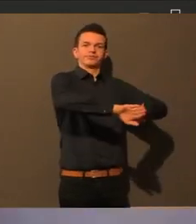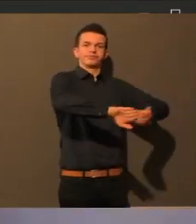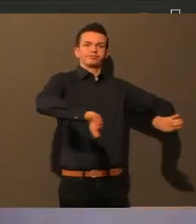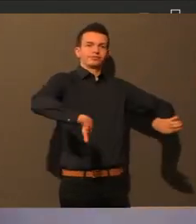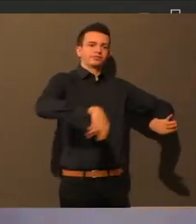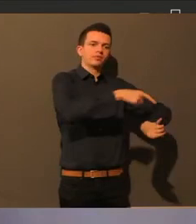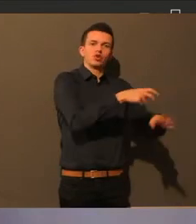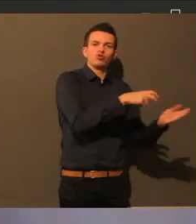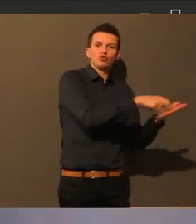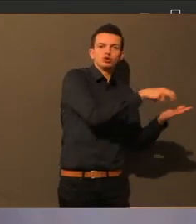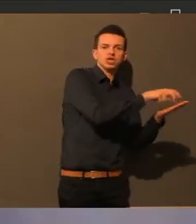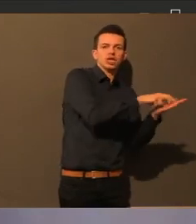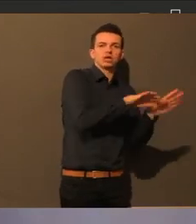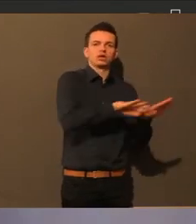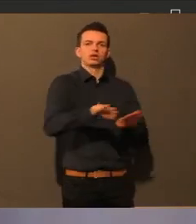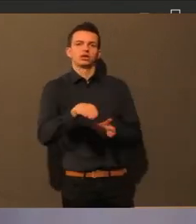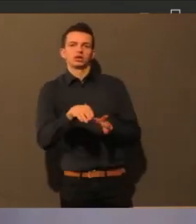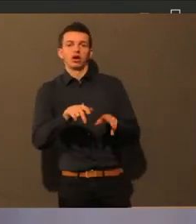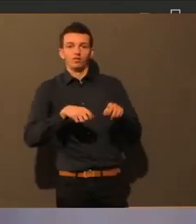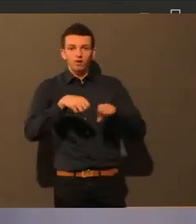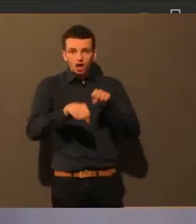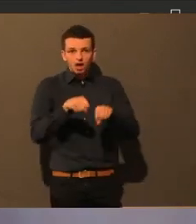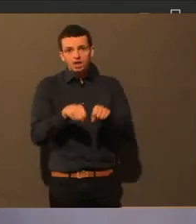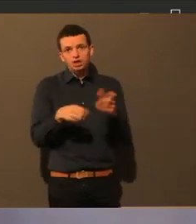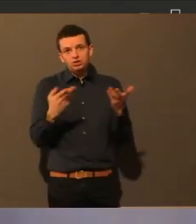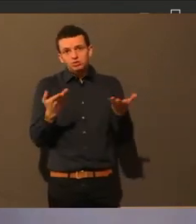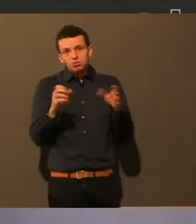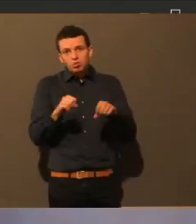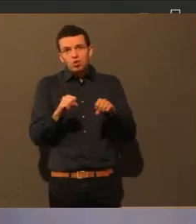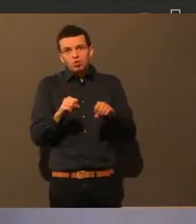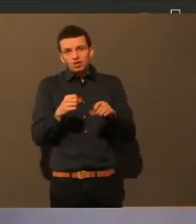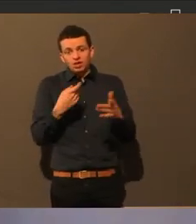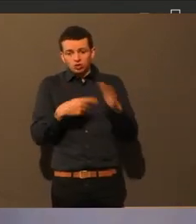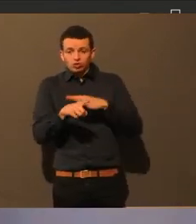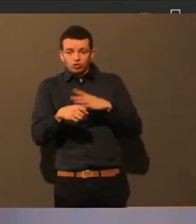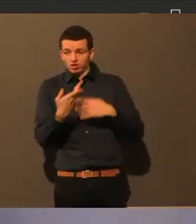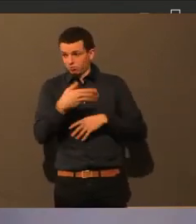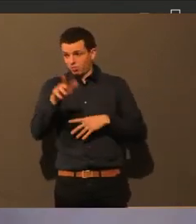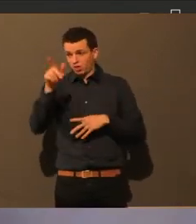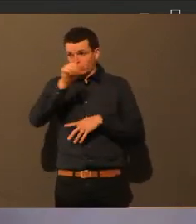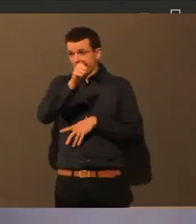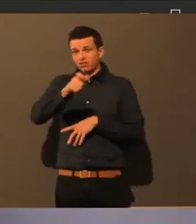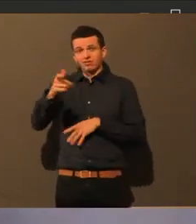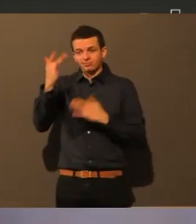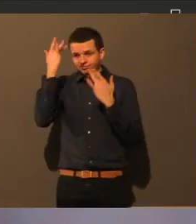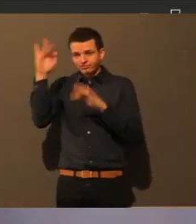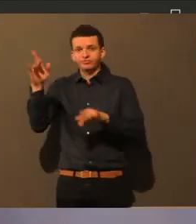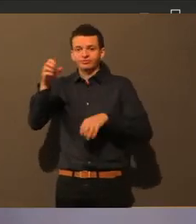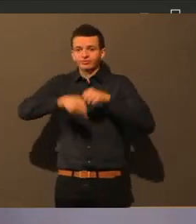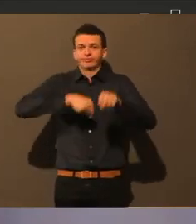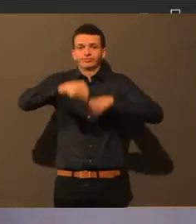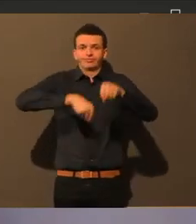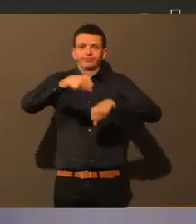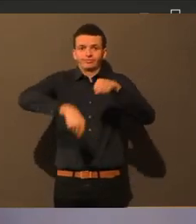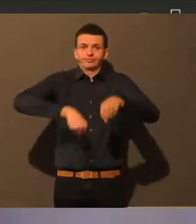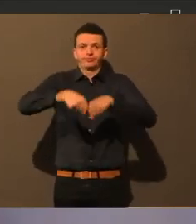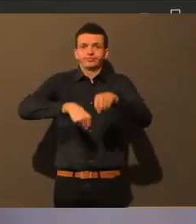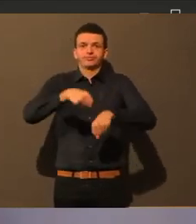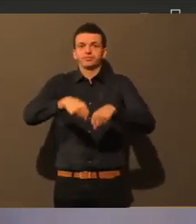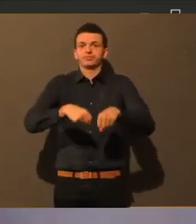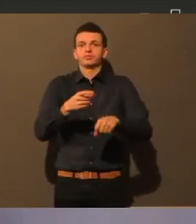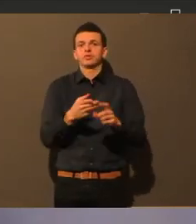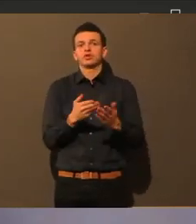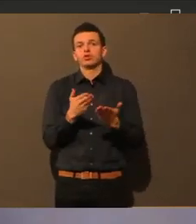da eine Lösung findet, um zu animieren, weniger mit den öffentlichen Verkehrsmitteln zu fahren und dann aber auch wirklich nur, bis halt die Ladengeschäfte